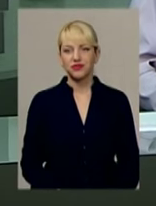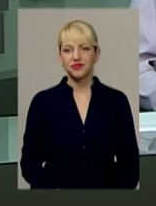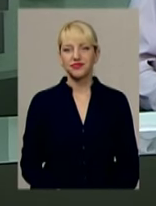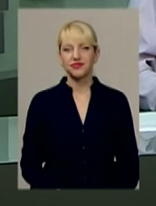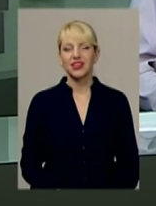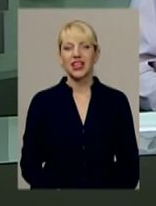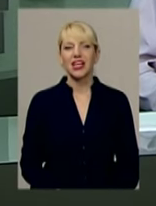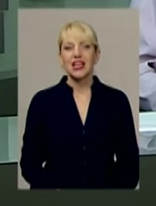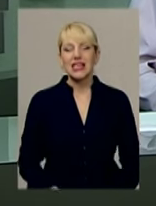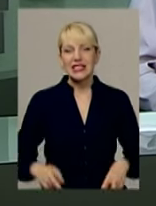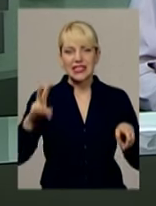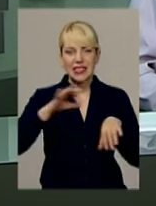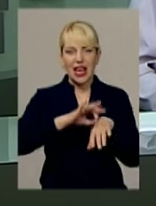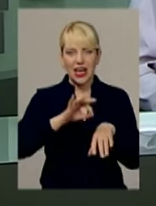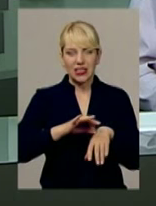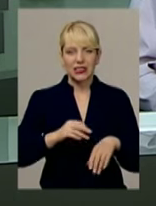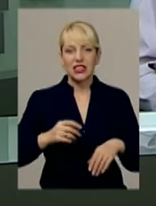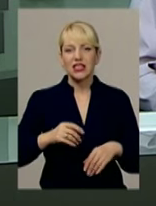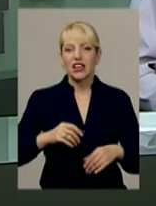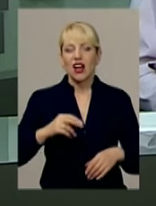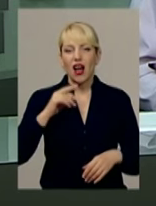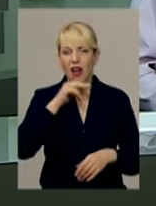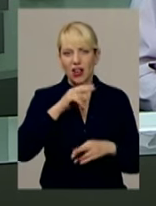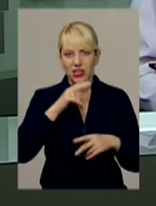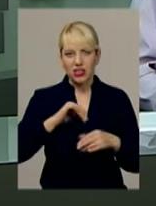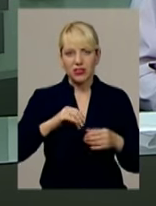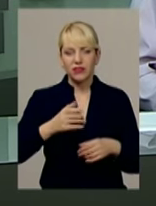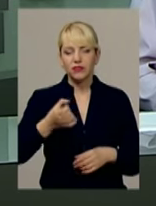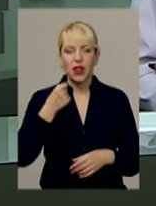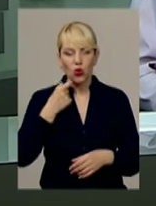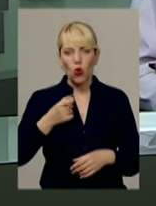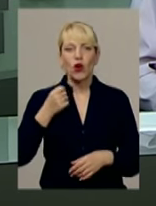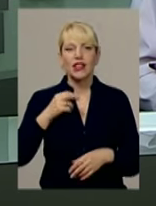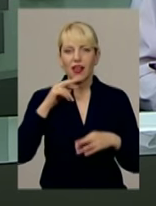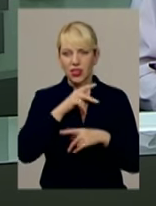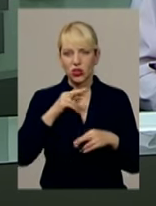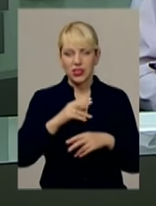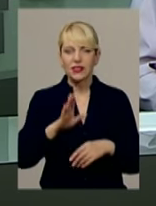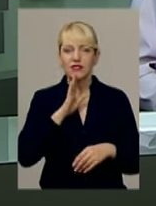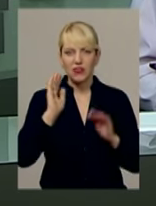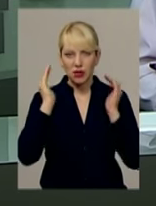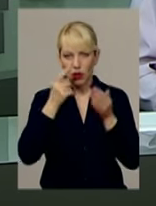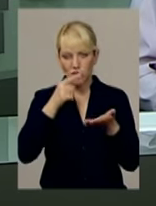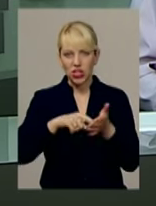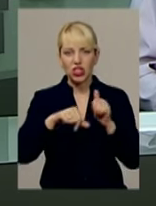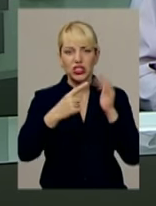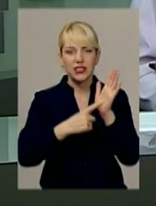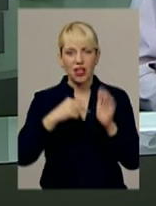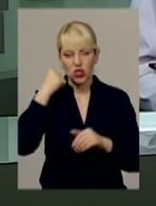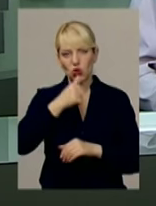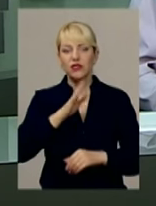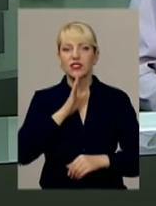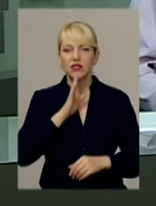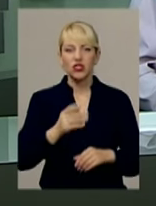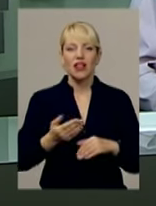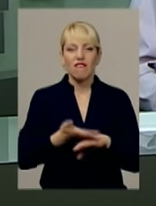З діагнозом гостра алкогольна інтоксикація. До реанімації потрапила 15-річна дівчина. У важкому стані її ввечері